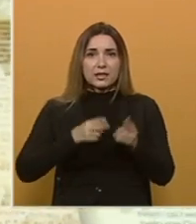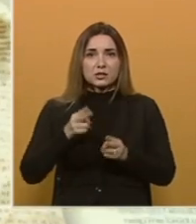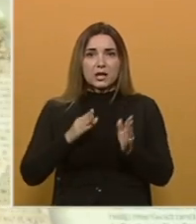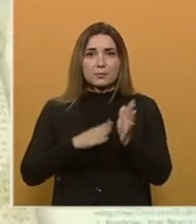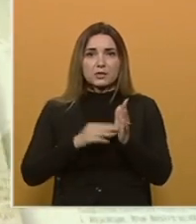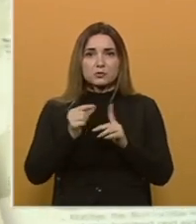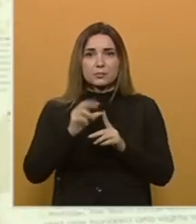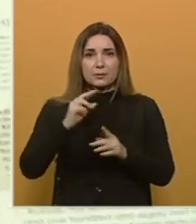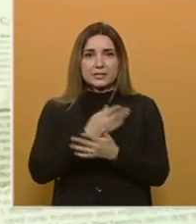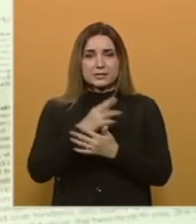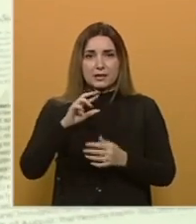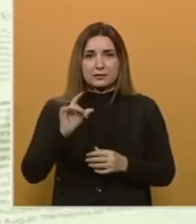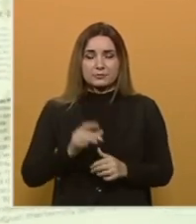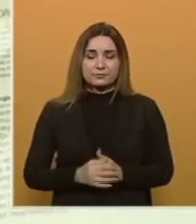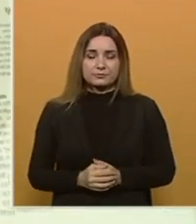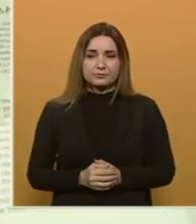Mesut Pezer.